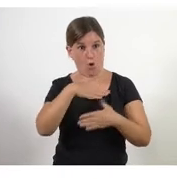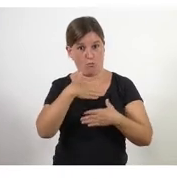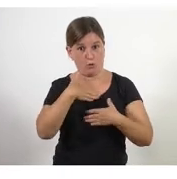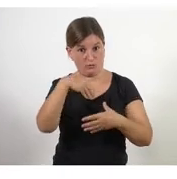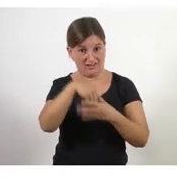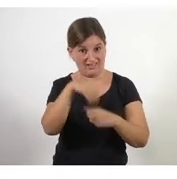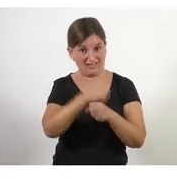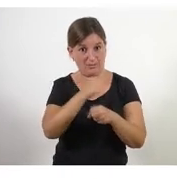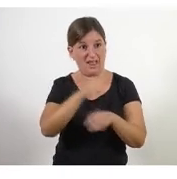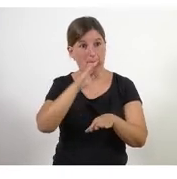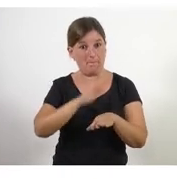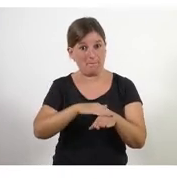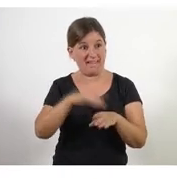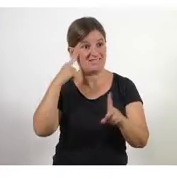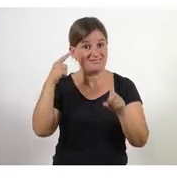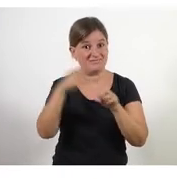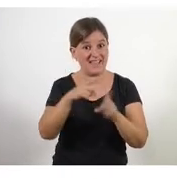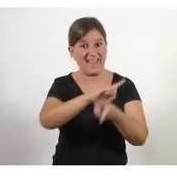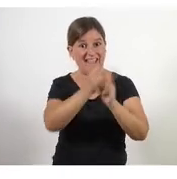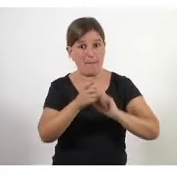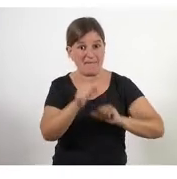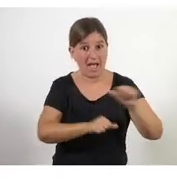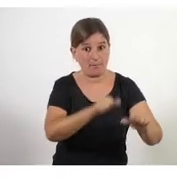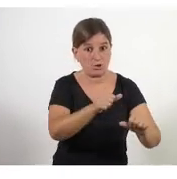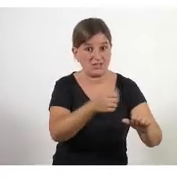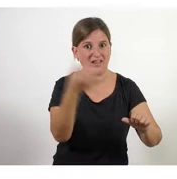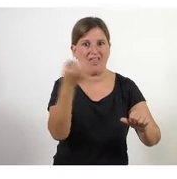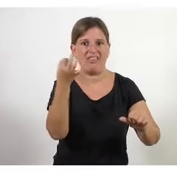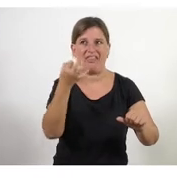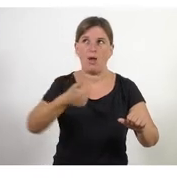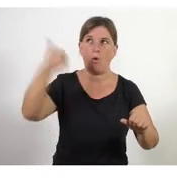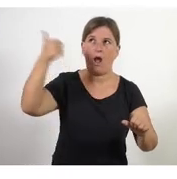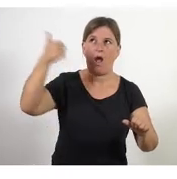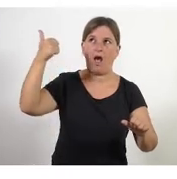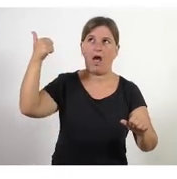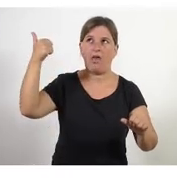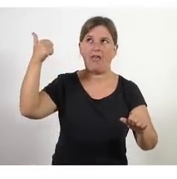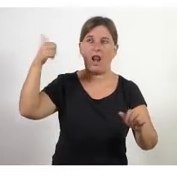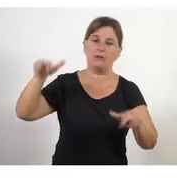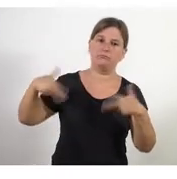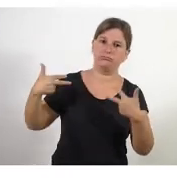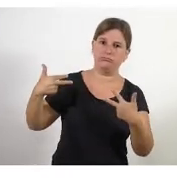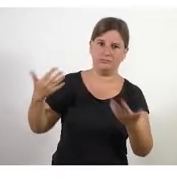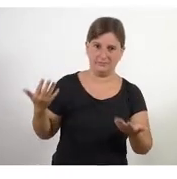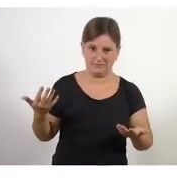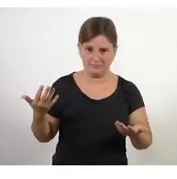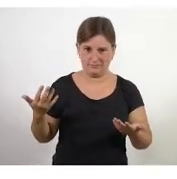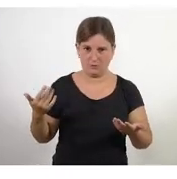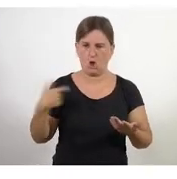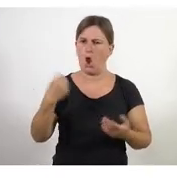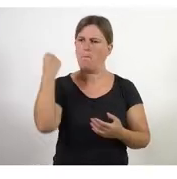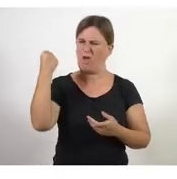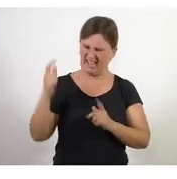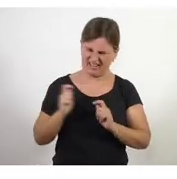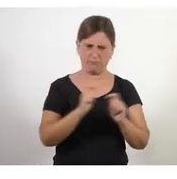processos canviar procediments ha de tindre el vistiplau des de dalt de que ei t'empodero de